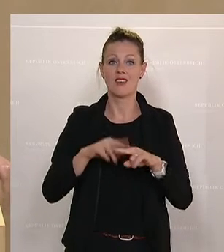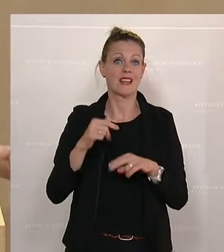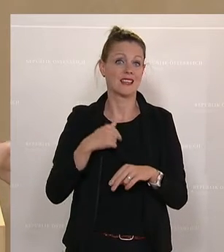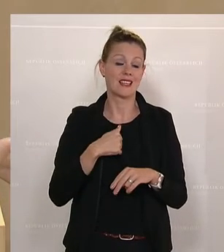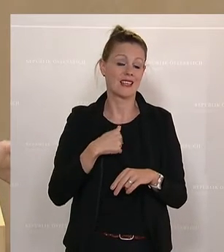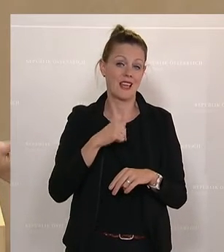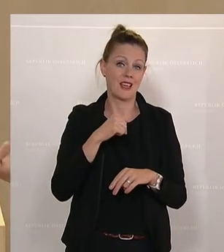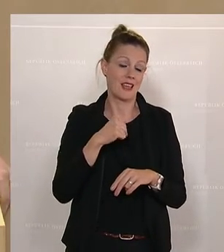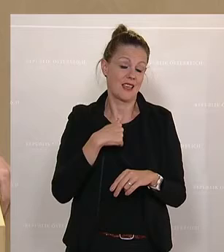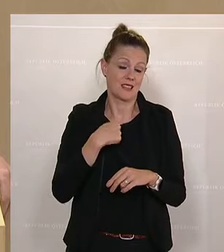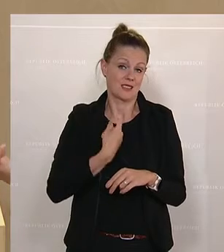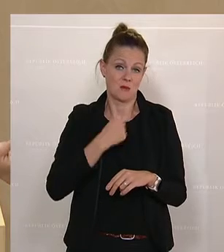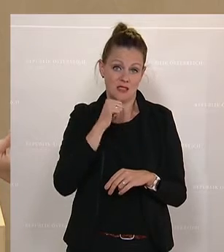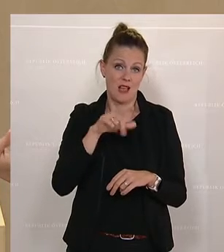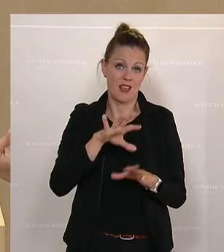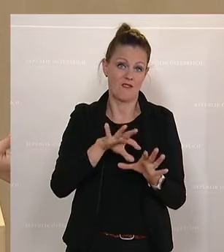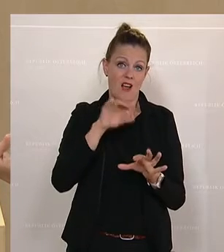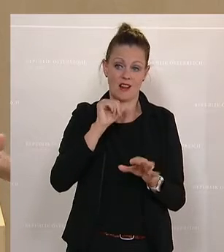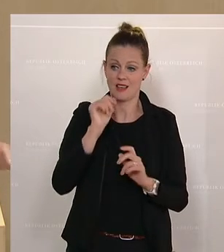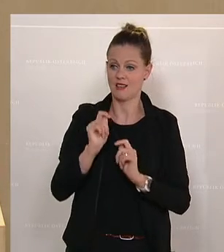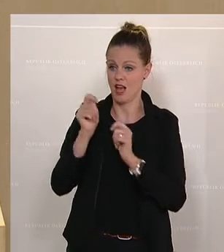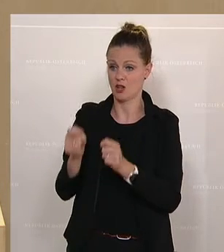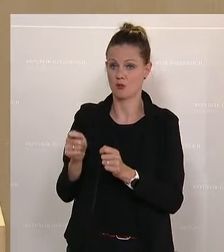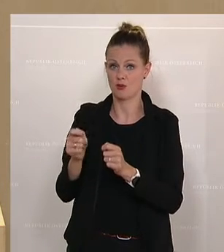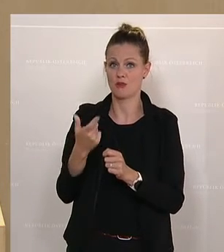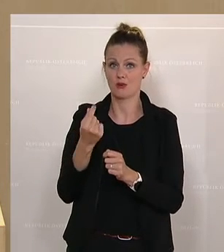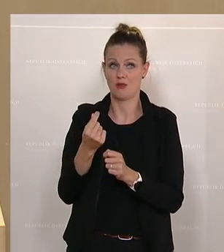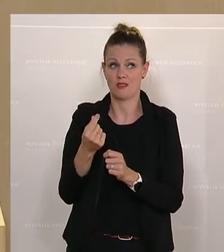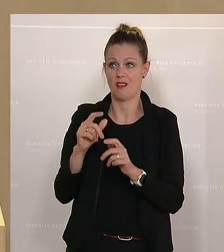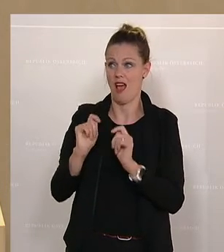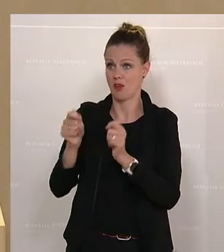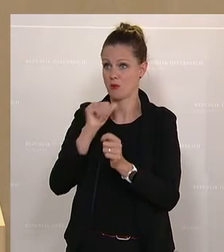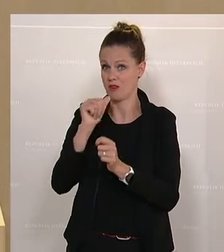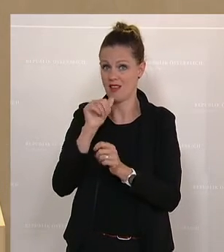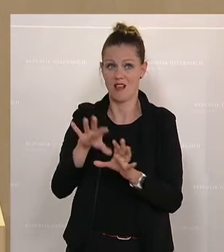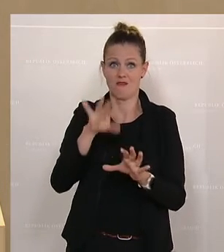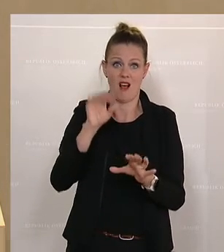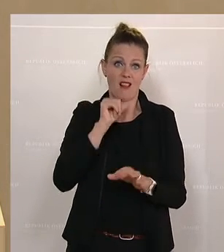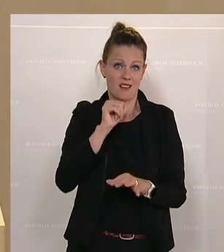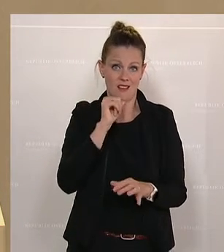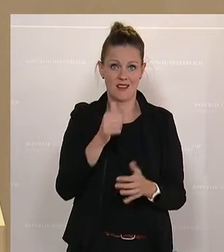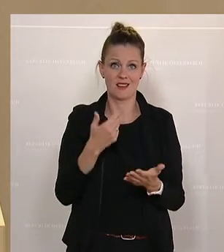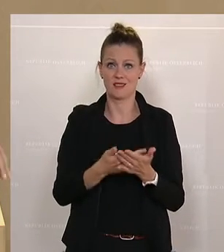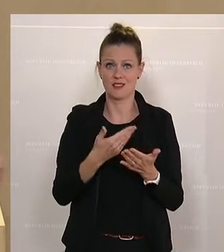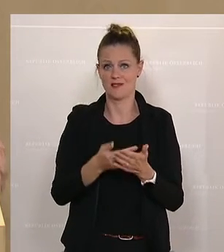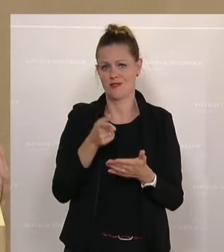und kein Angebot habe, dann habe ich auch keine Wahl. Also hören wir auf, von Wahlfreiheit zu sprechen.